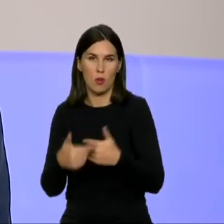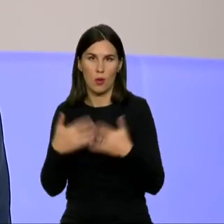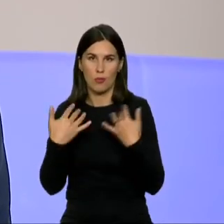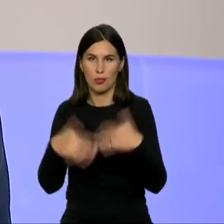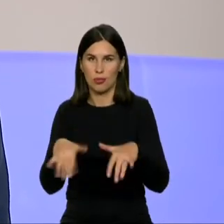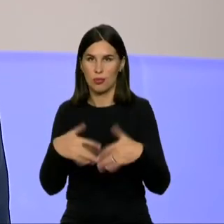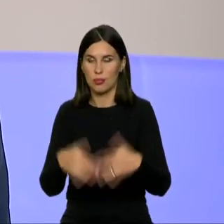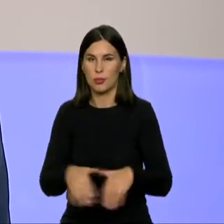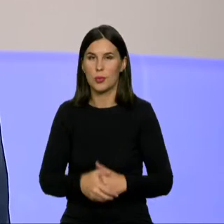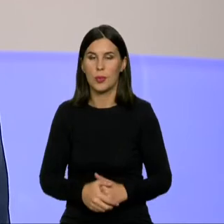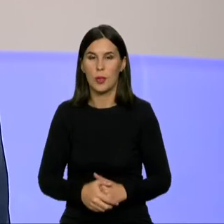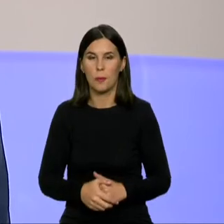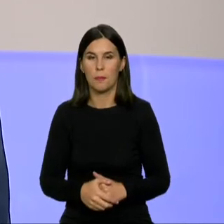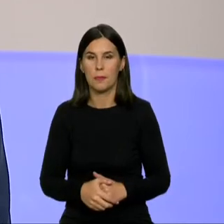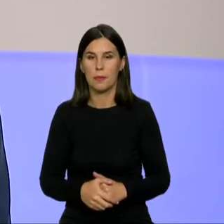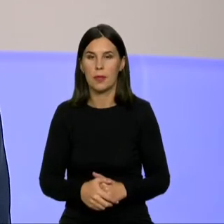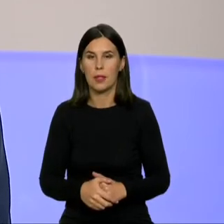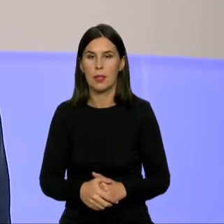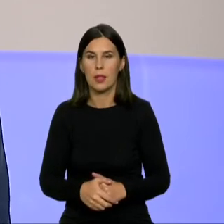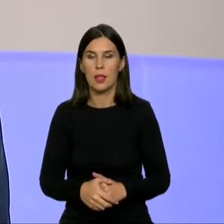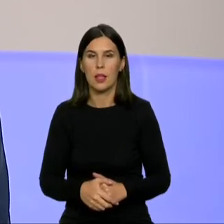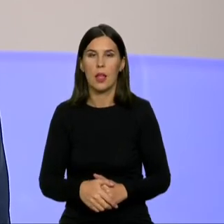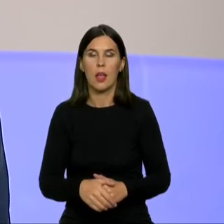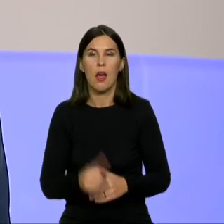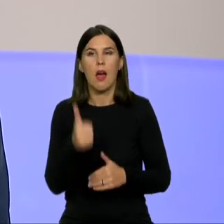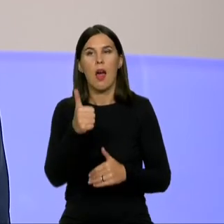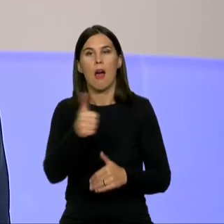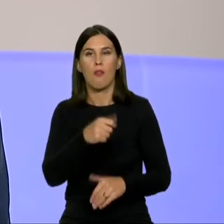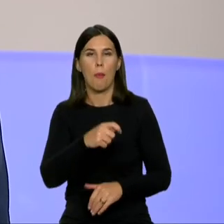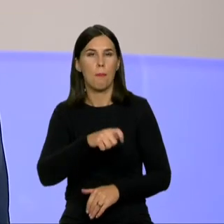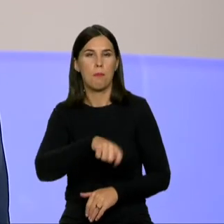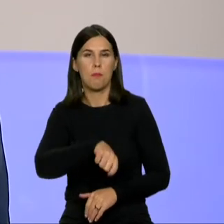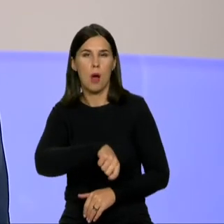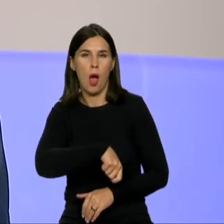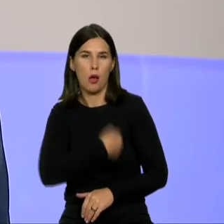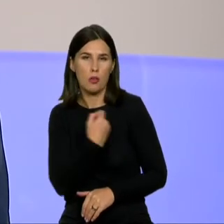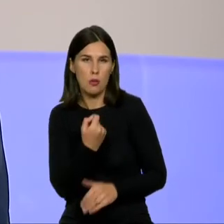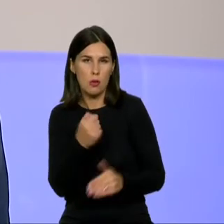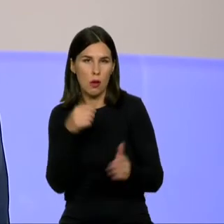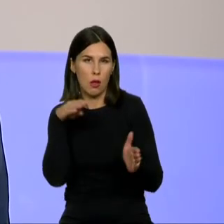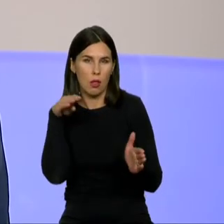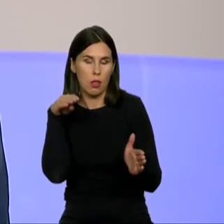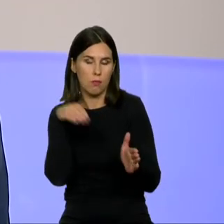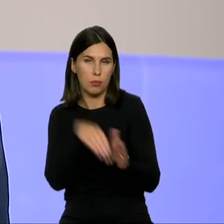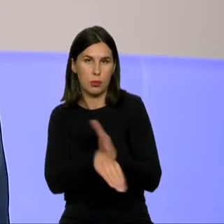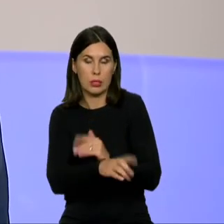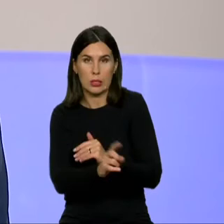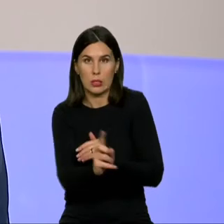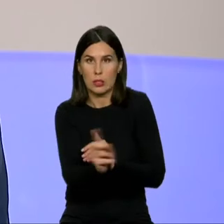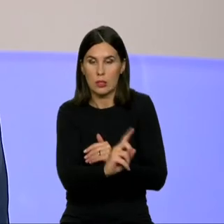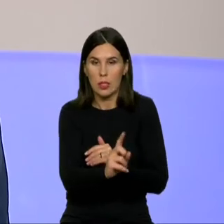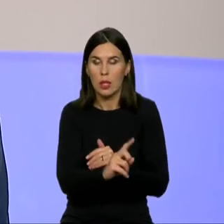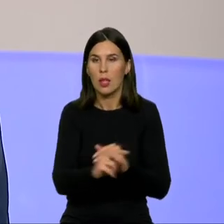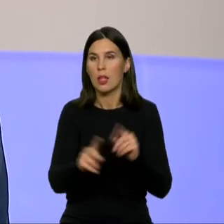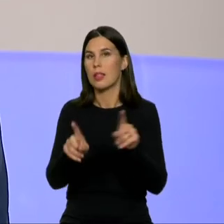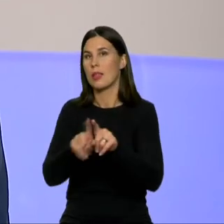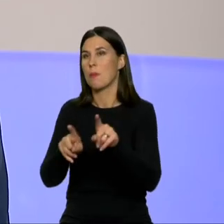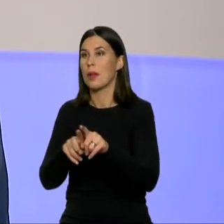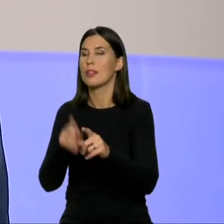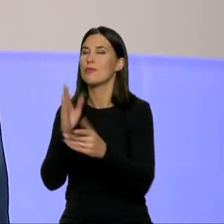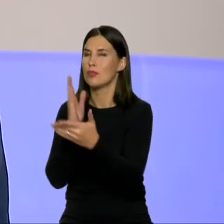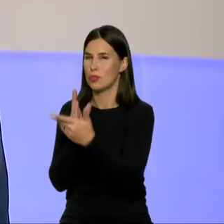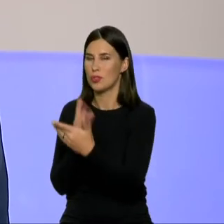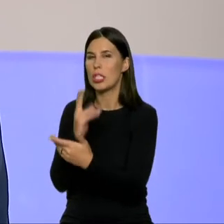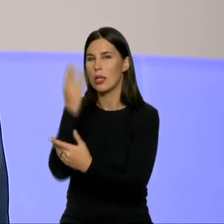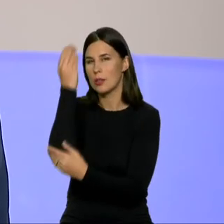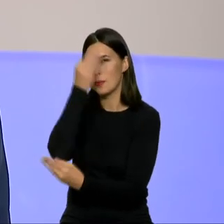išvengti bankrotų bangos, jeigu mes norime išvengti žmonių, kurie pasitraukia iš išėlį, kas tame sektorių jiena